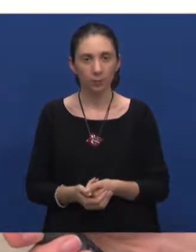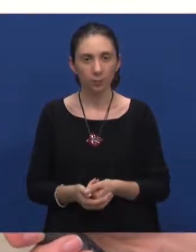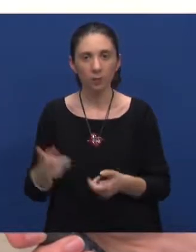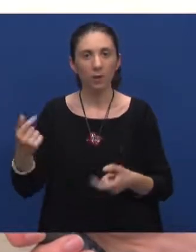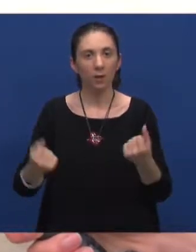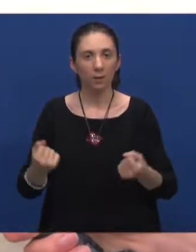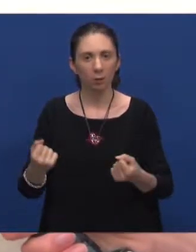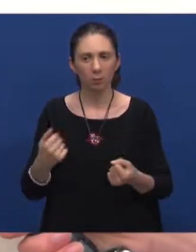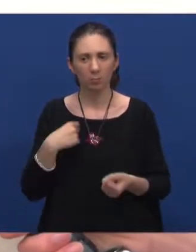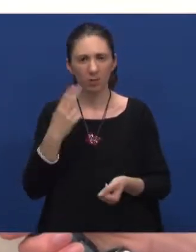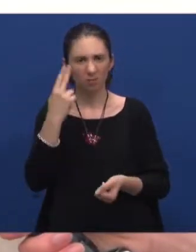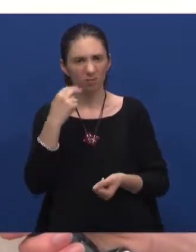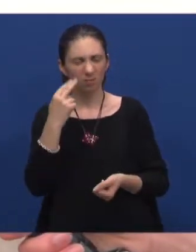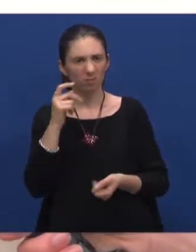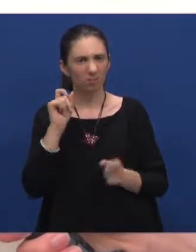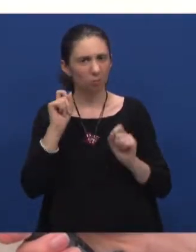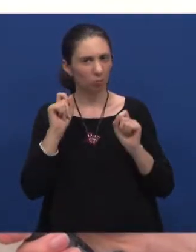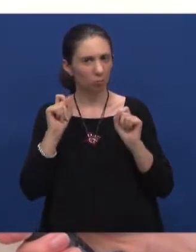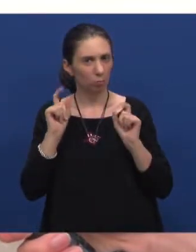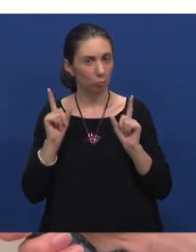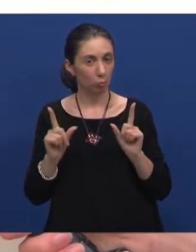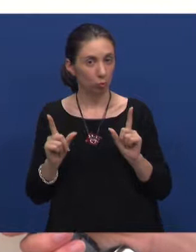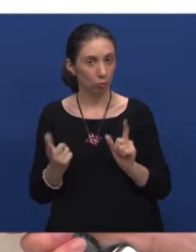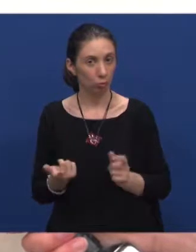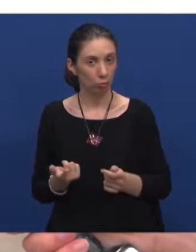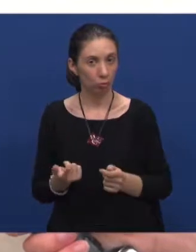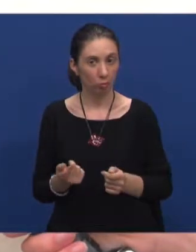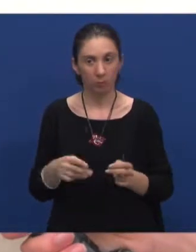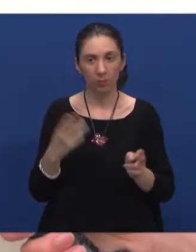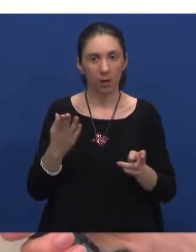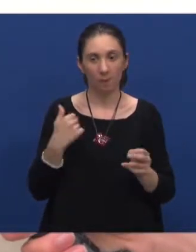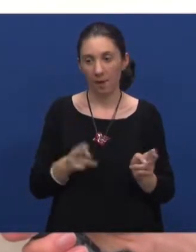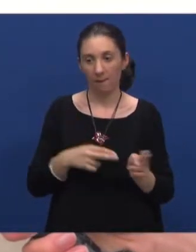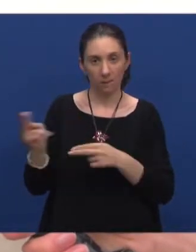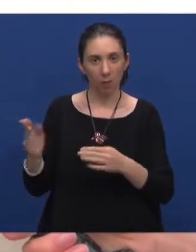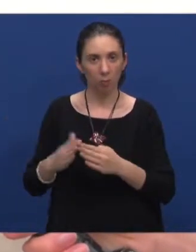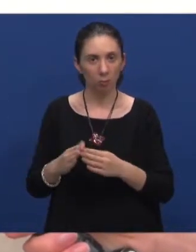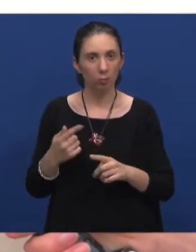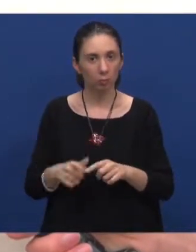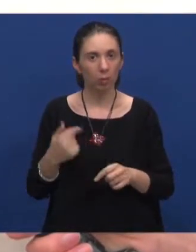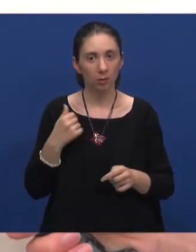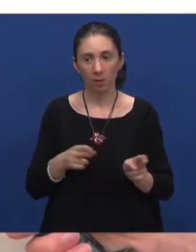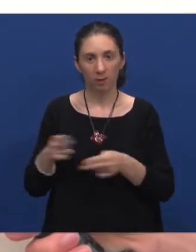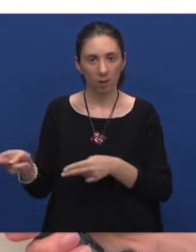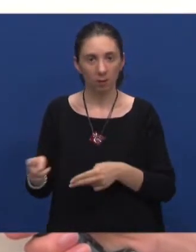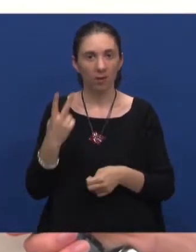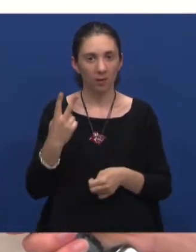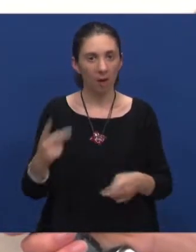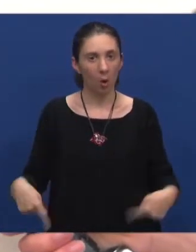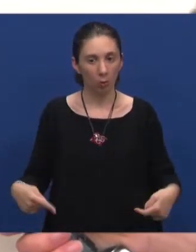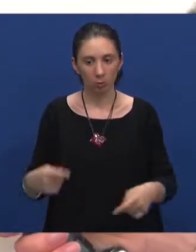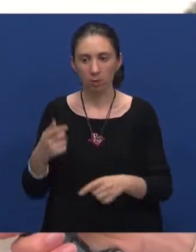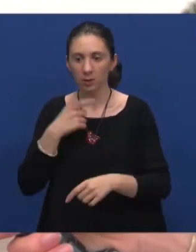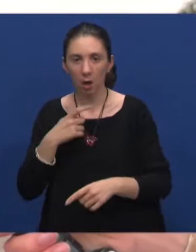vozači me malo gleda u čudu prilikom vraćanja mene kući jer sam se naravno vratila sa dvoja kolica